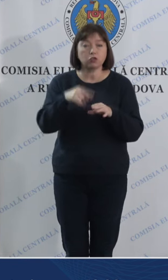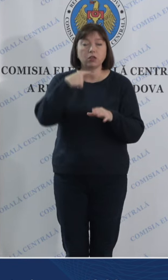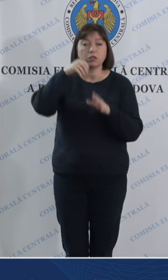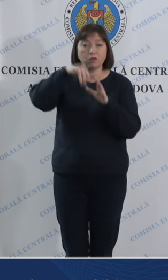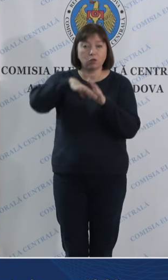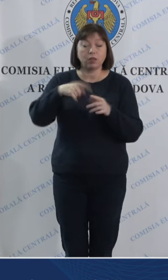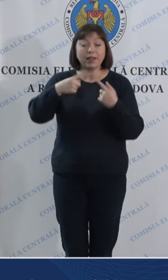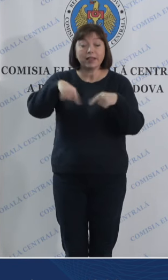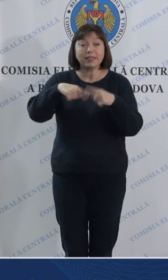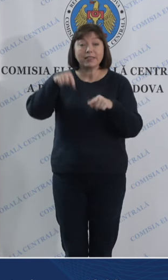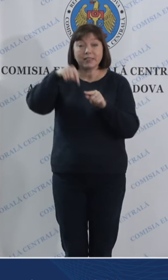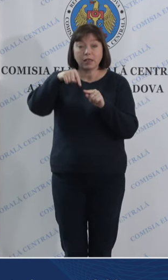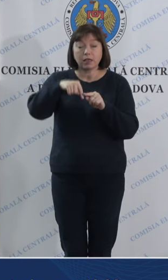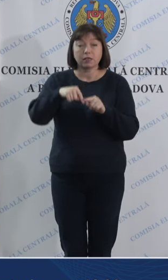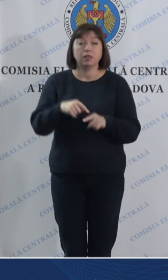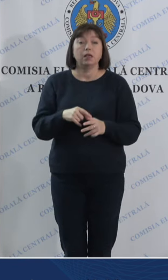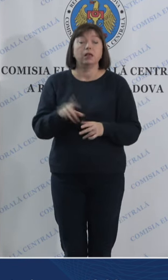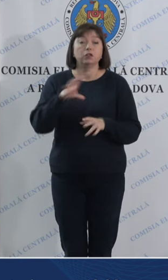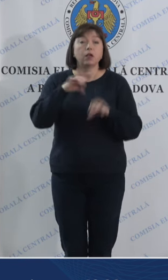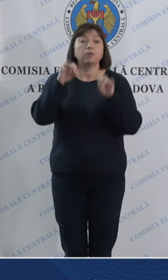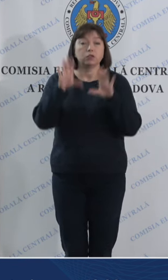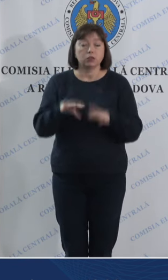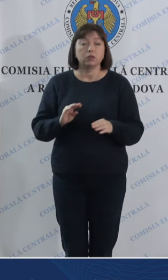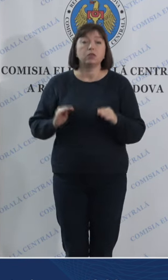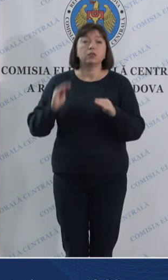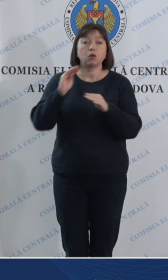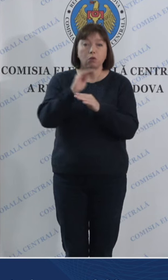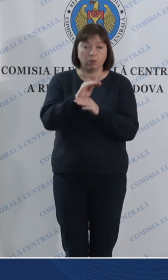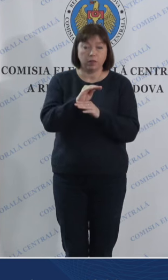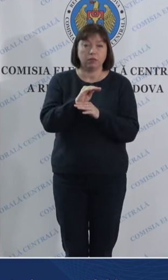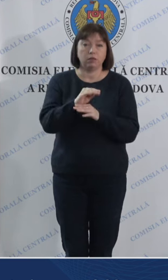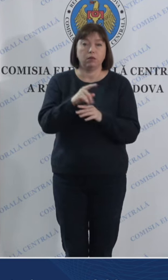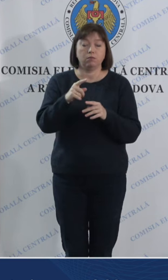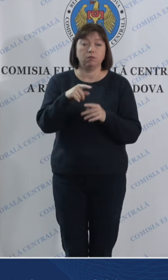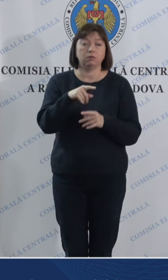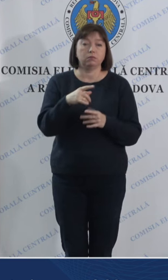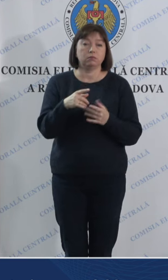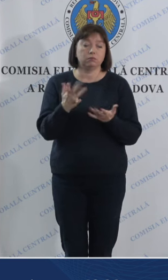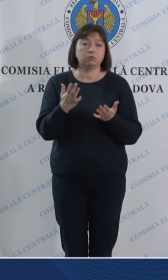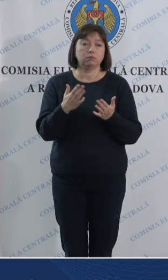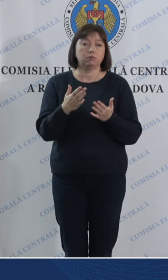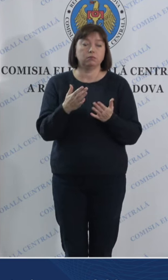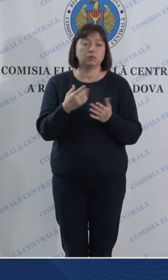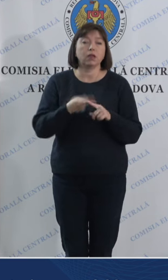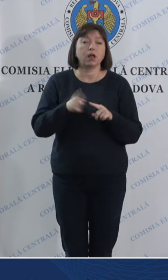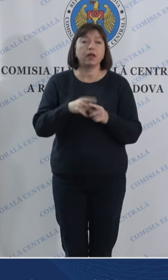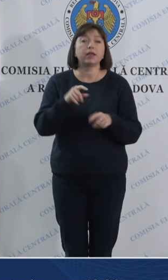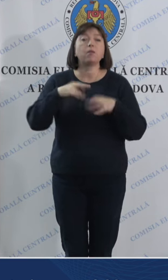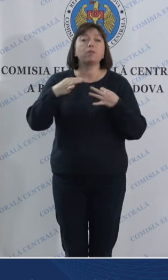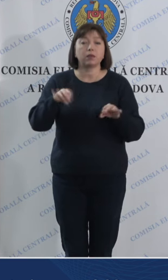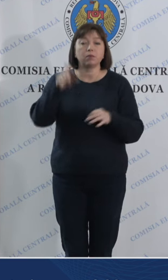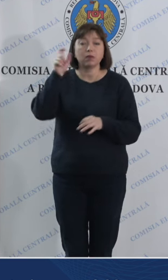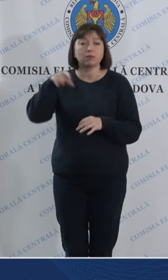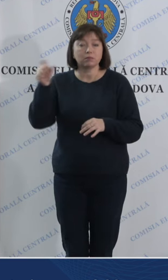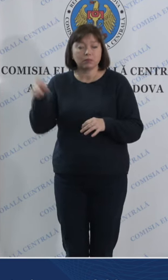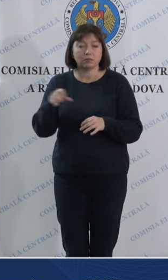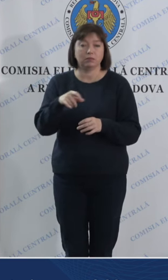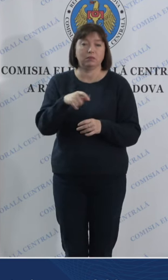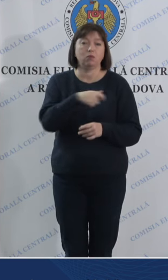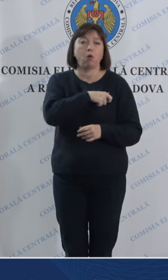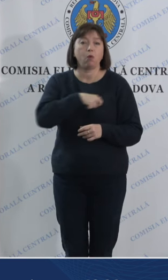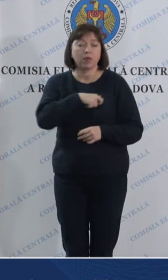în secțiile respective și am decis să completăm organul electoral cu număr maxim permis de membri și operatori